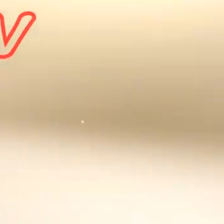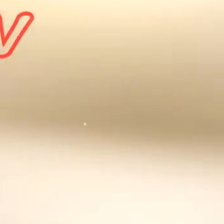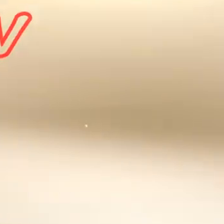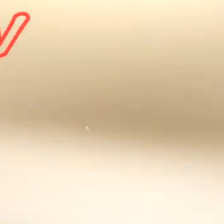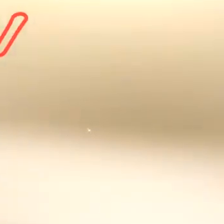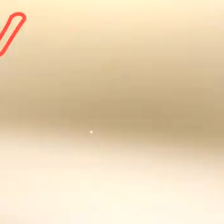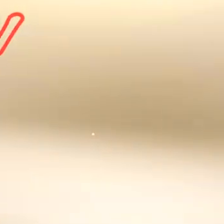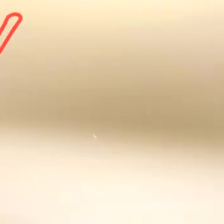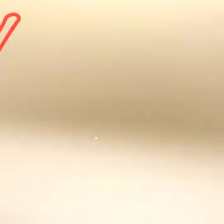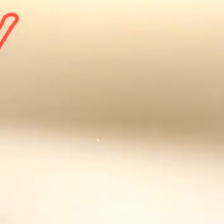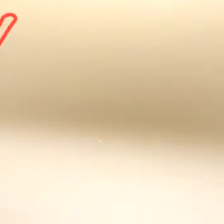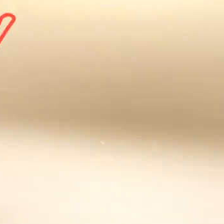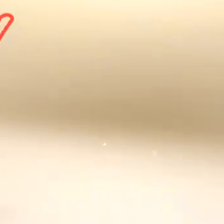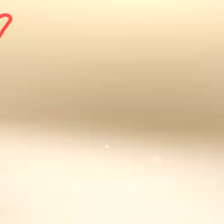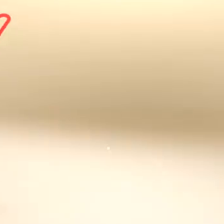muzyka